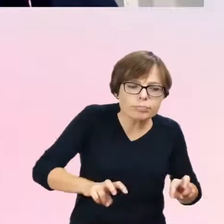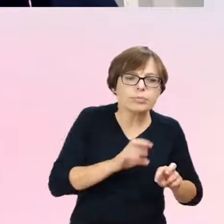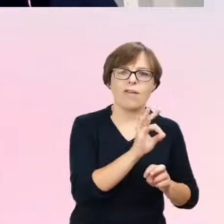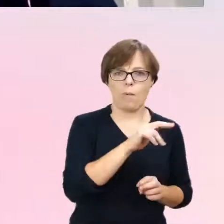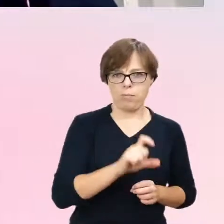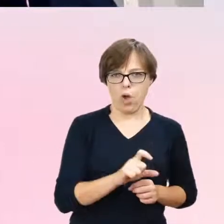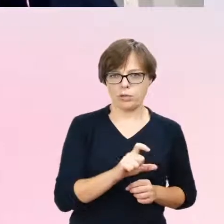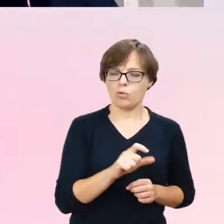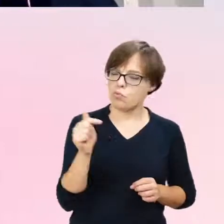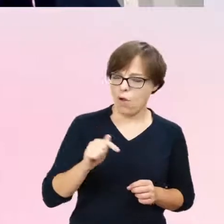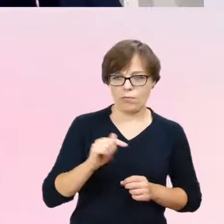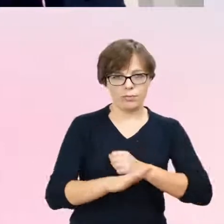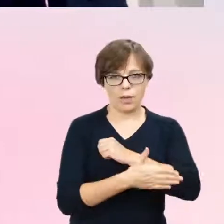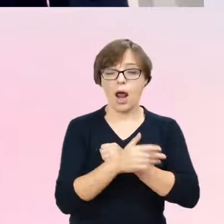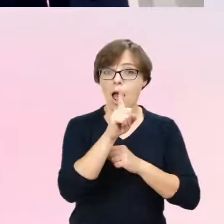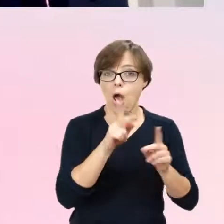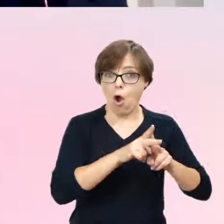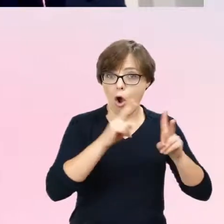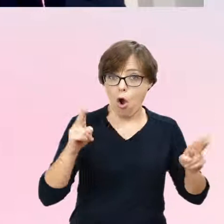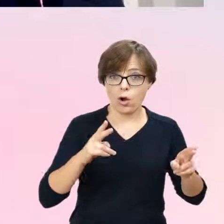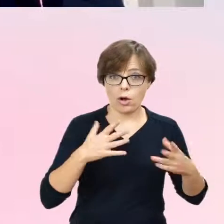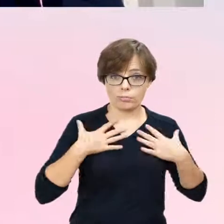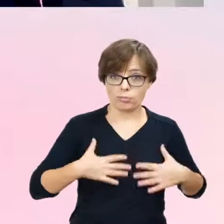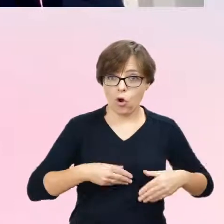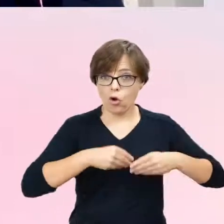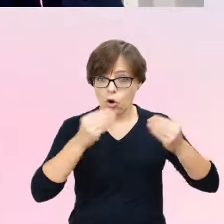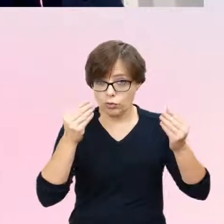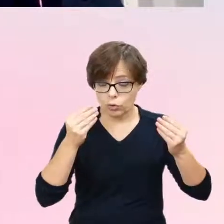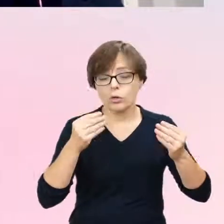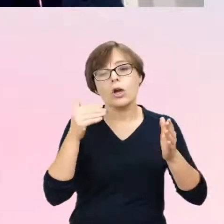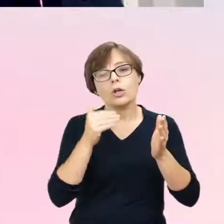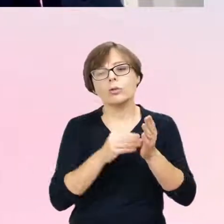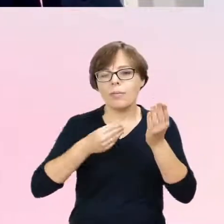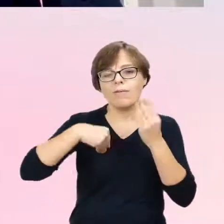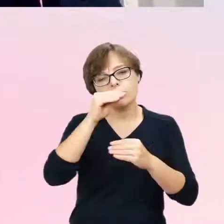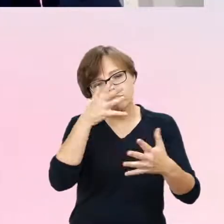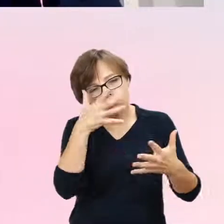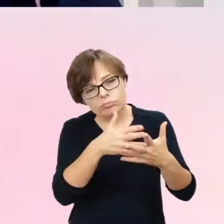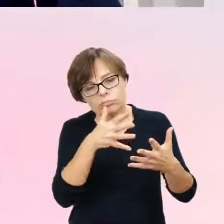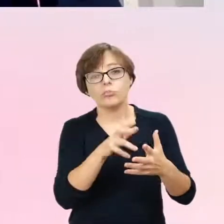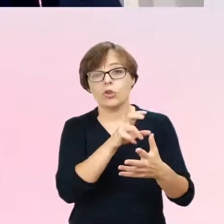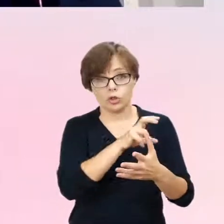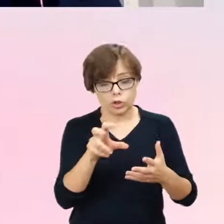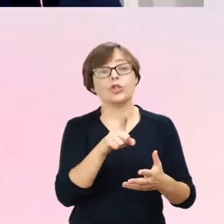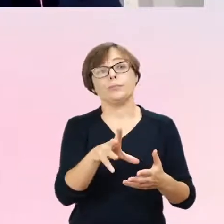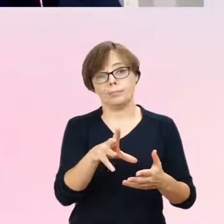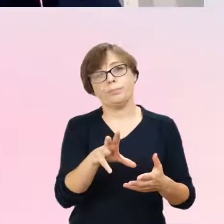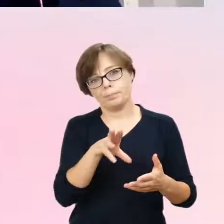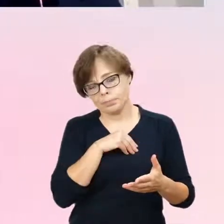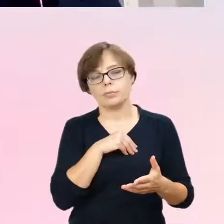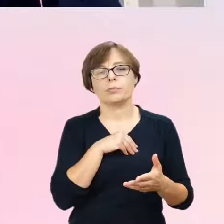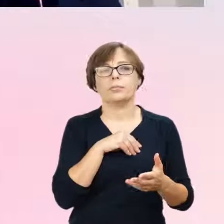a w okresie dojrzewania jest zalecona pogłębiona ocena w zakresie wskazań do interwencji medycznych, do ewentualnych